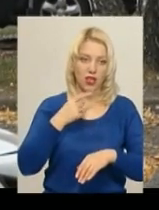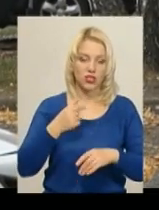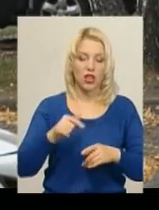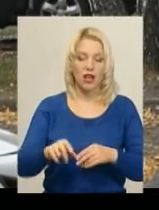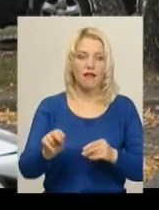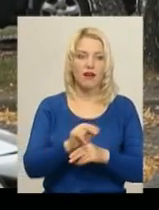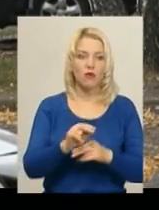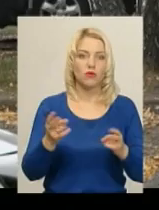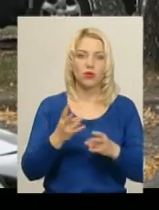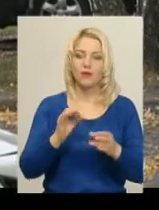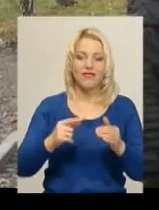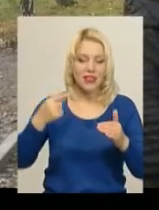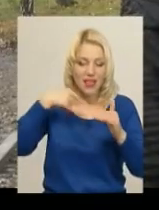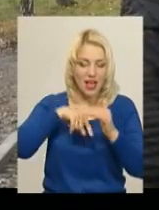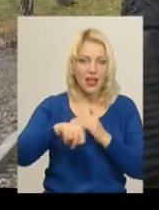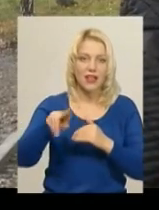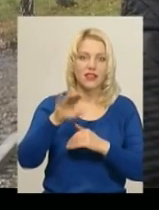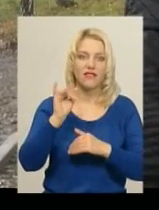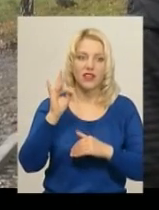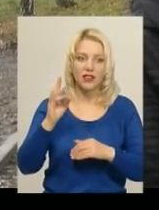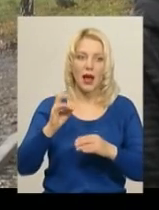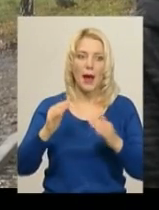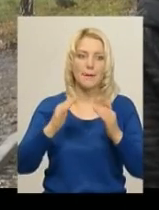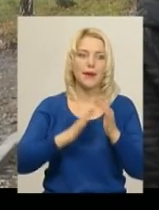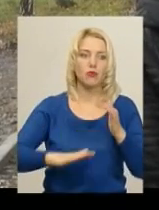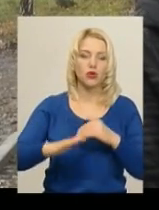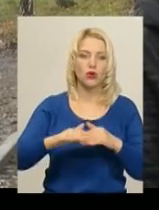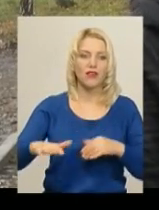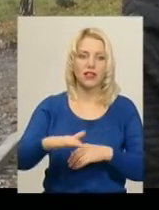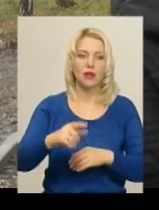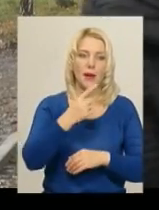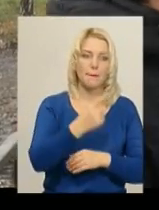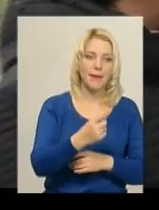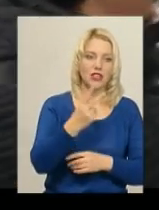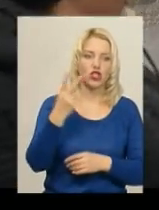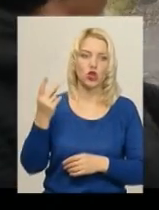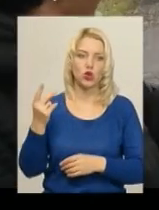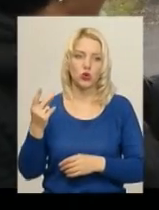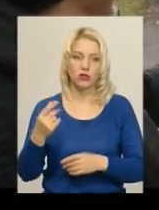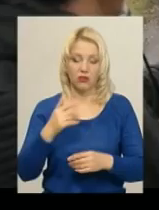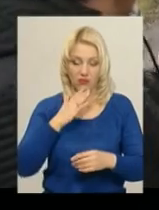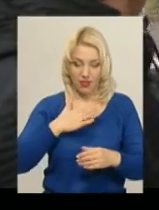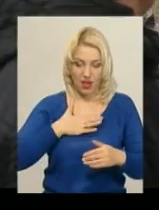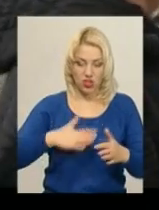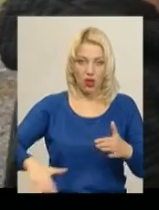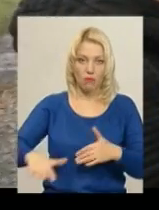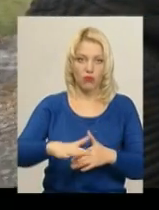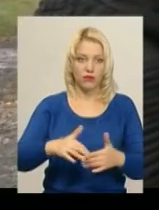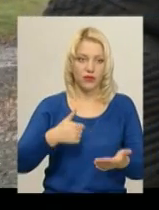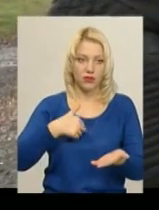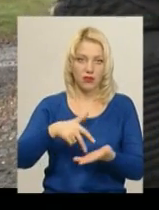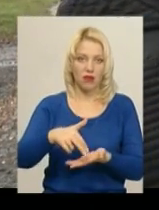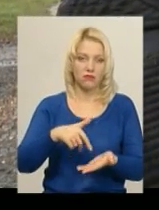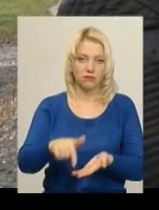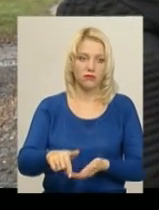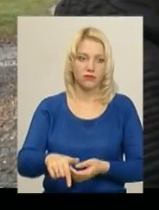ремонту потребував не двір, а прибудинкова територія першого і другого під'їздів. От наше подвір'я,